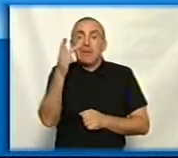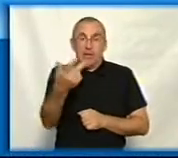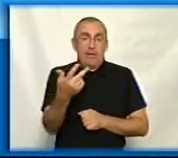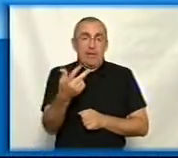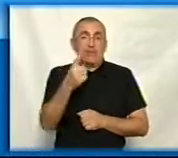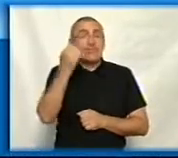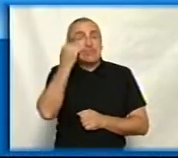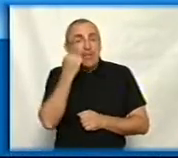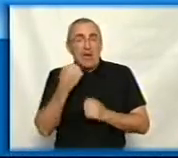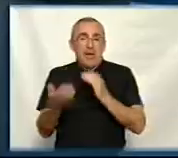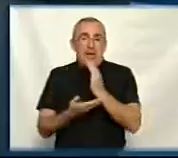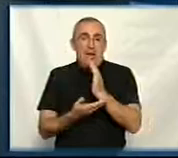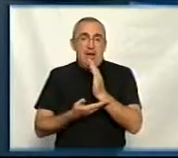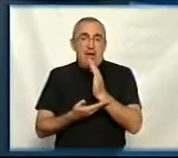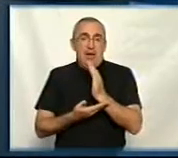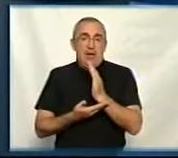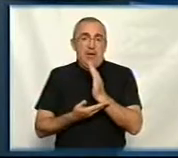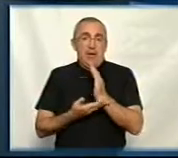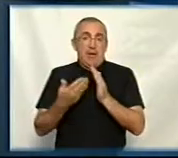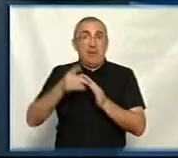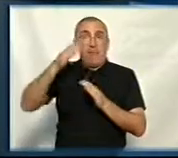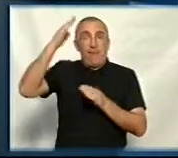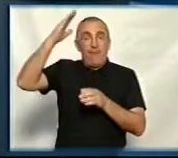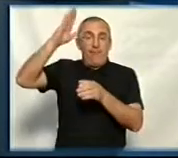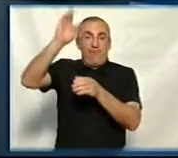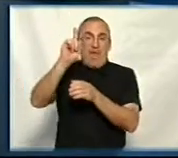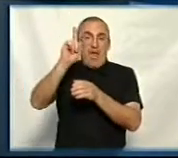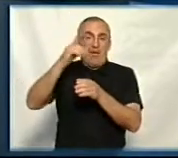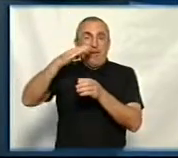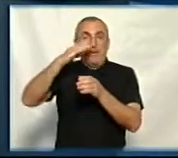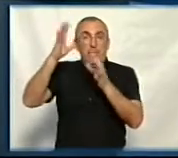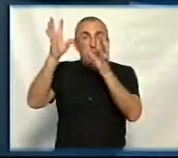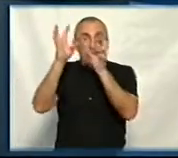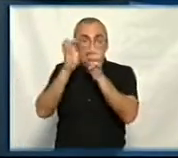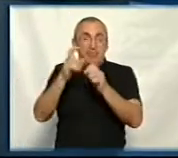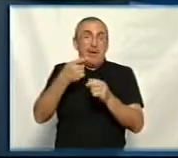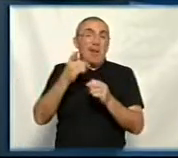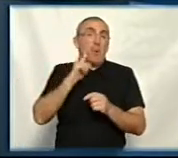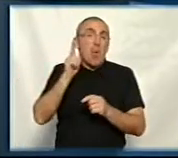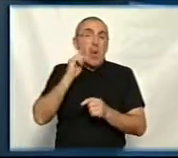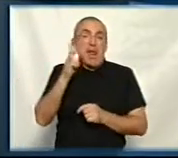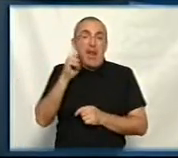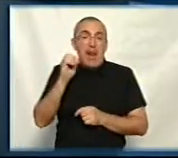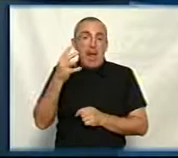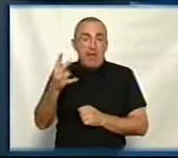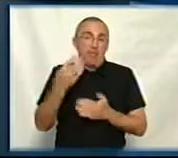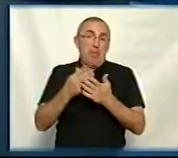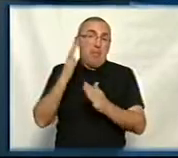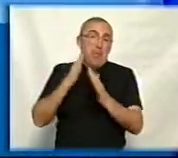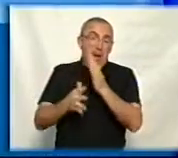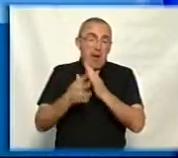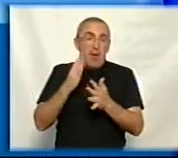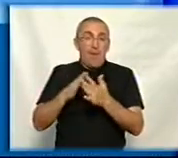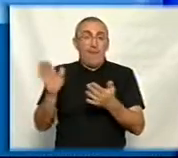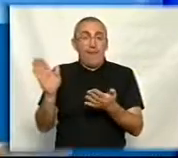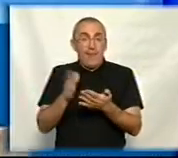дерево, це ключовий дерево. Вже там верхівка почала всіхати. Я не бачу, що тут старі дерева, я не знаю. ж володі клеєни, тим більше це як в парку, вони за